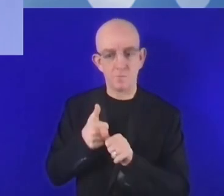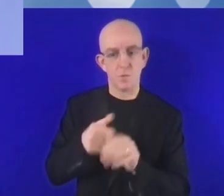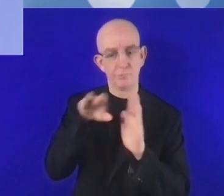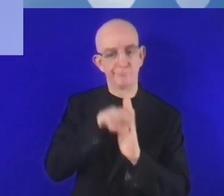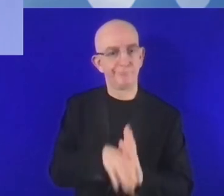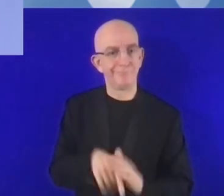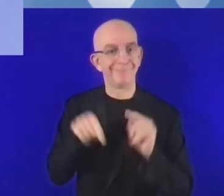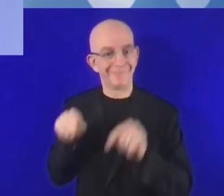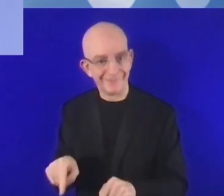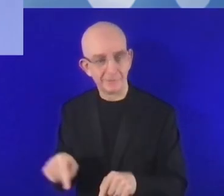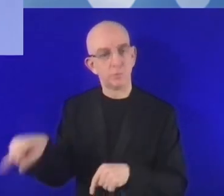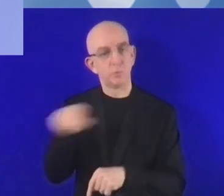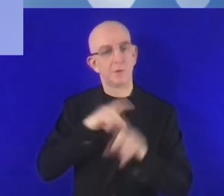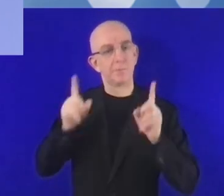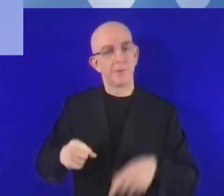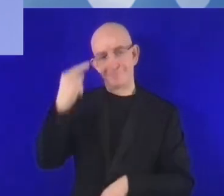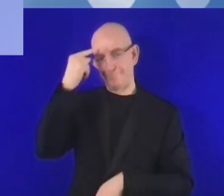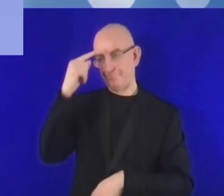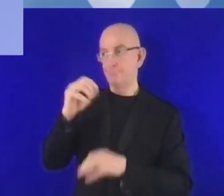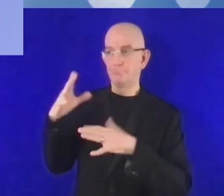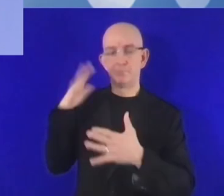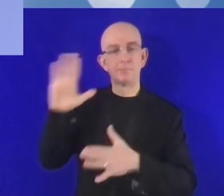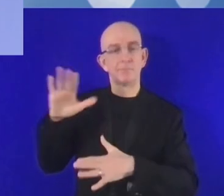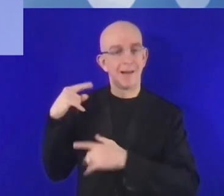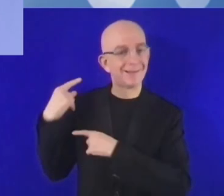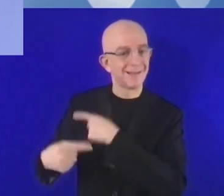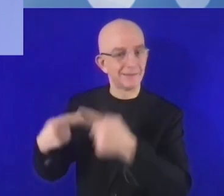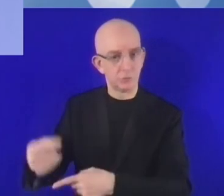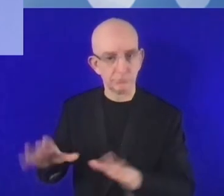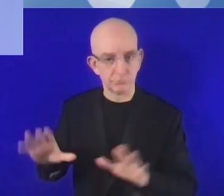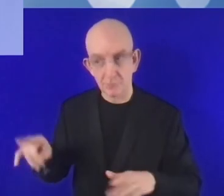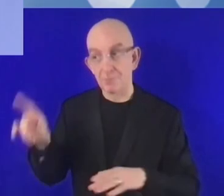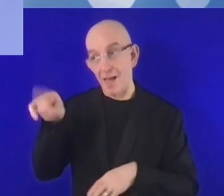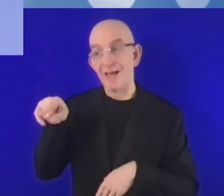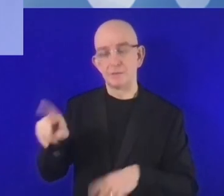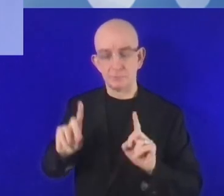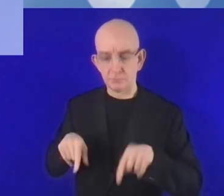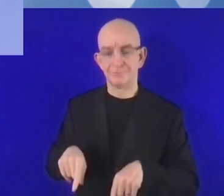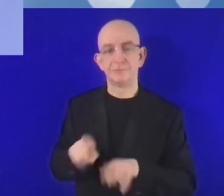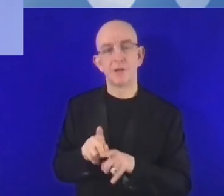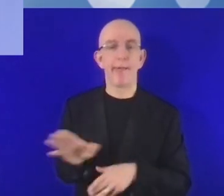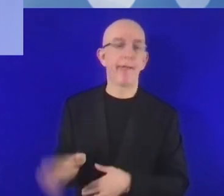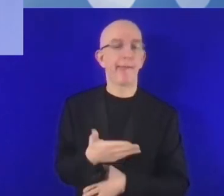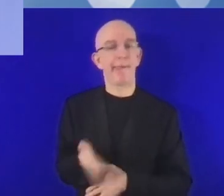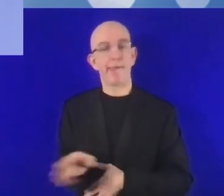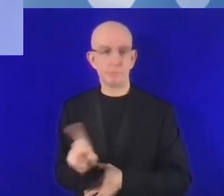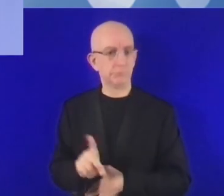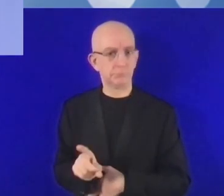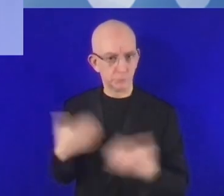التي تجمع مثل هذه المعلمات بشكل تقليدي. يجب أن نحميها سواء